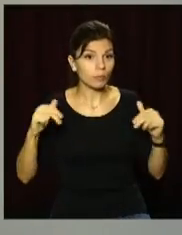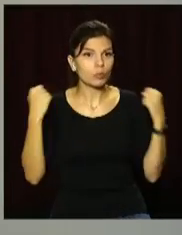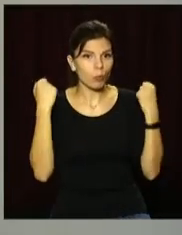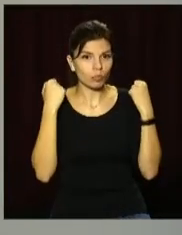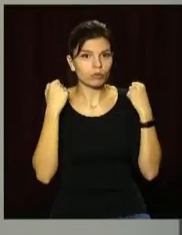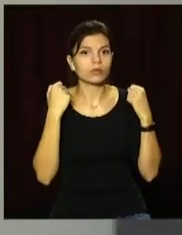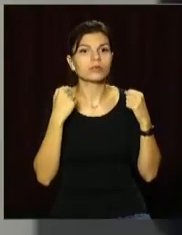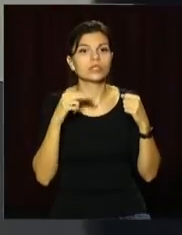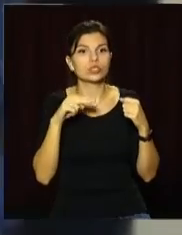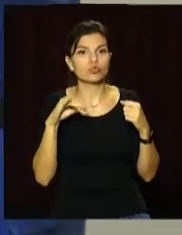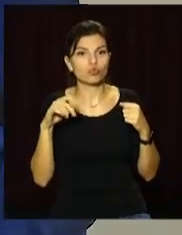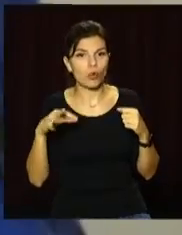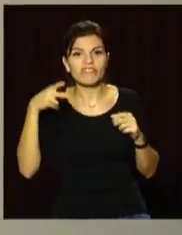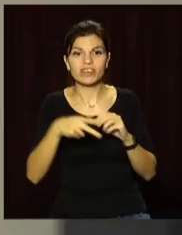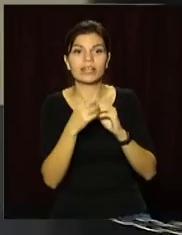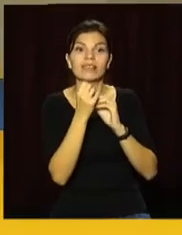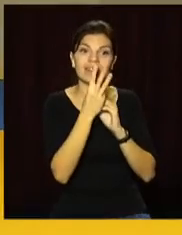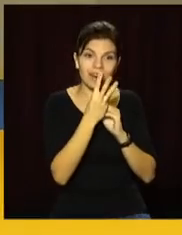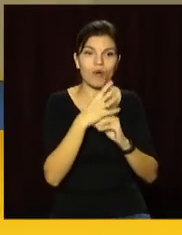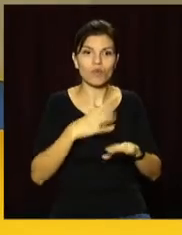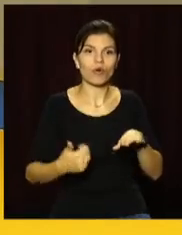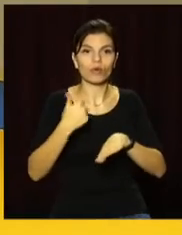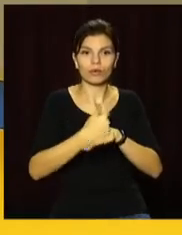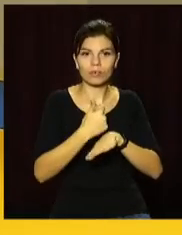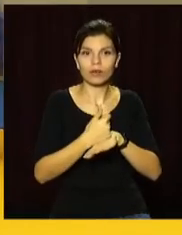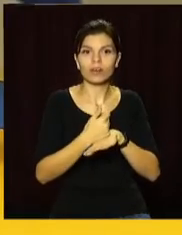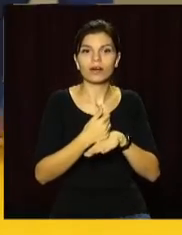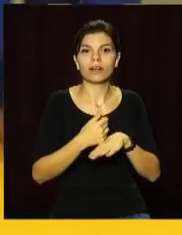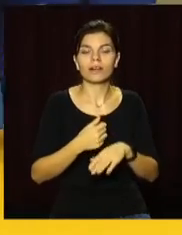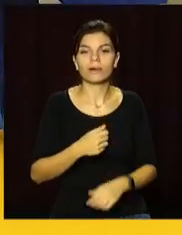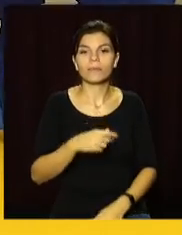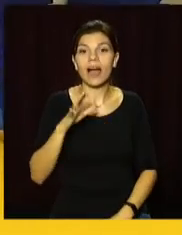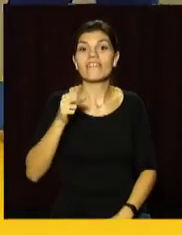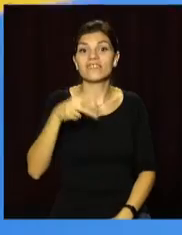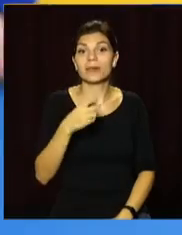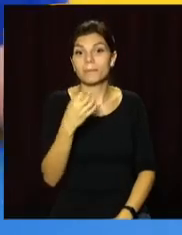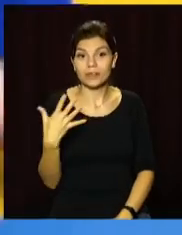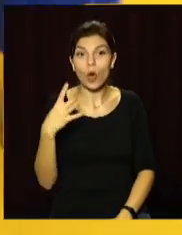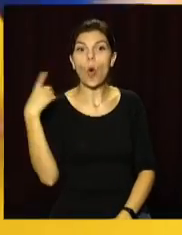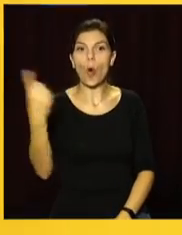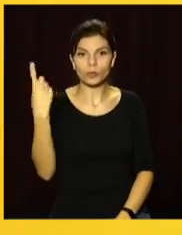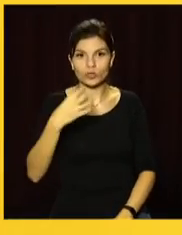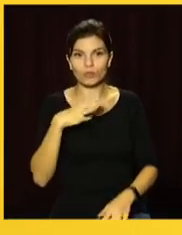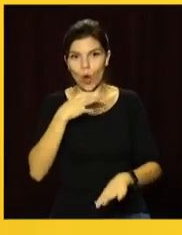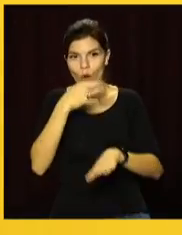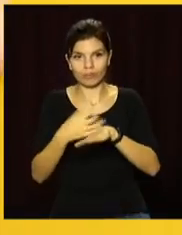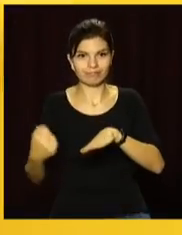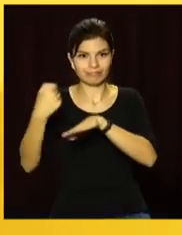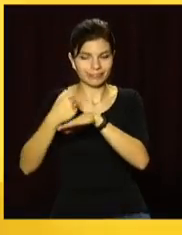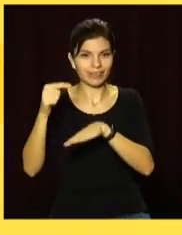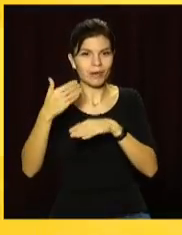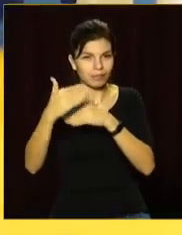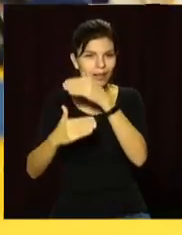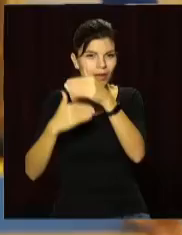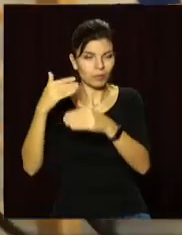клуб «Дзюдо Дніпро». У 2013-му очолив міську федерацію «Дзюдо», а в 2015-му – обласну. Виборов багато нагород у